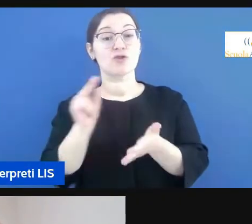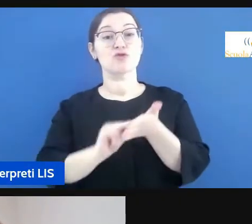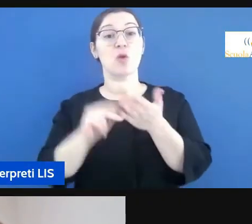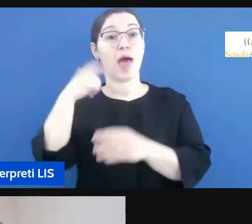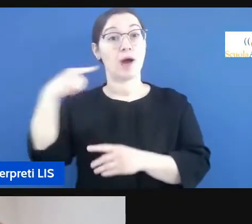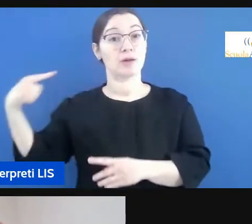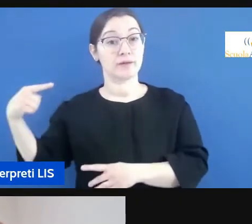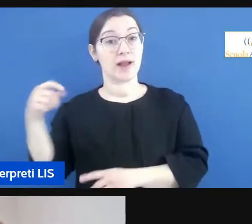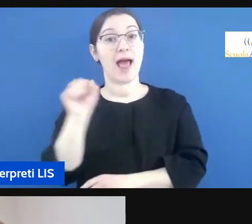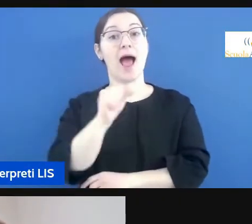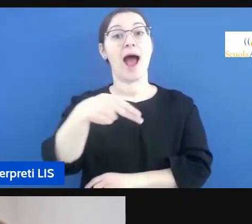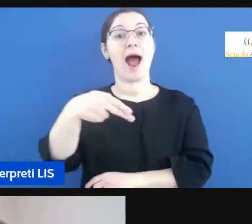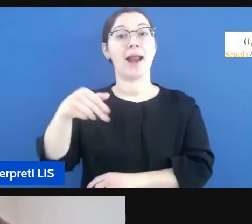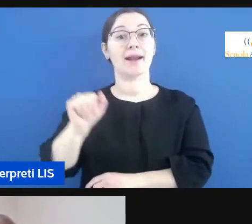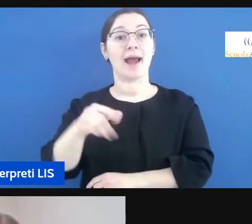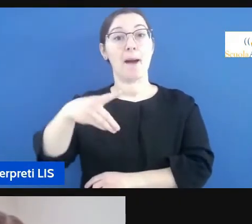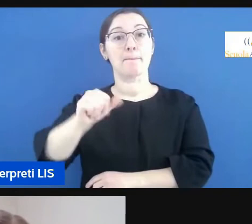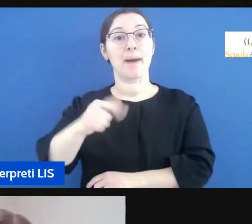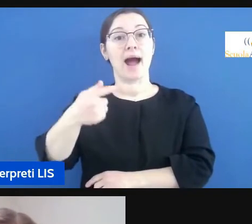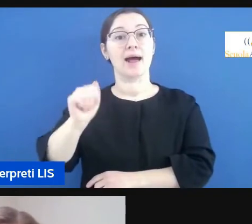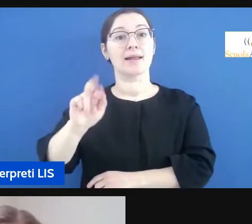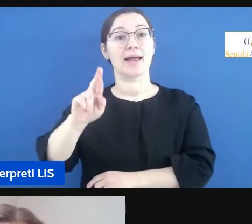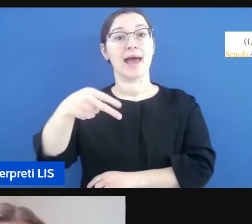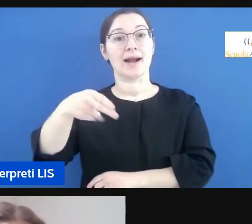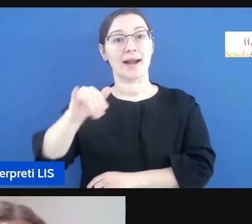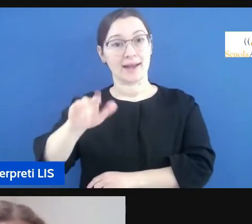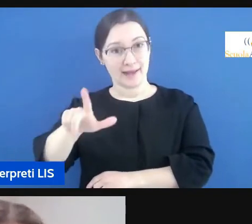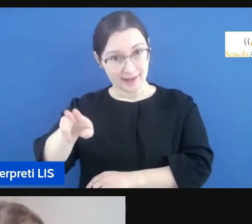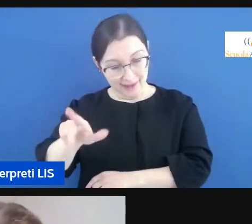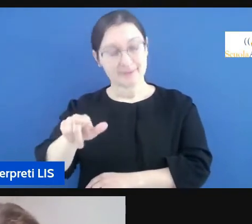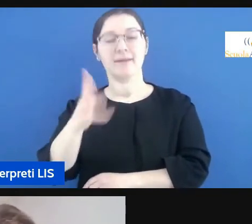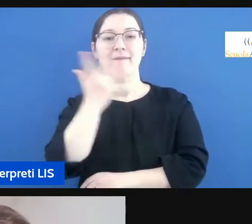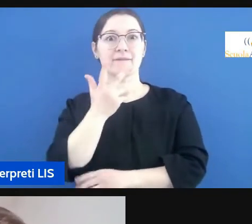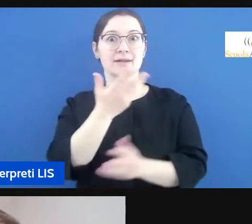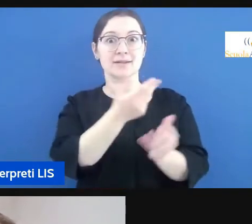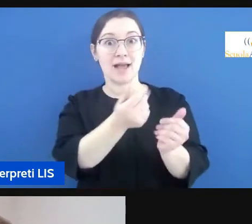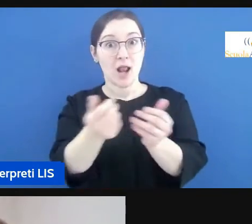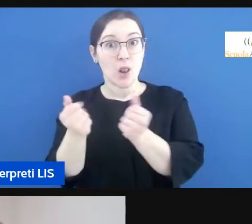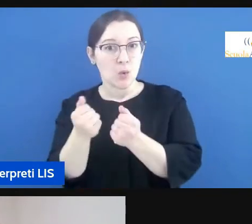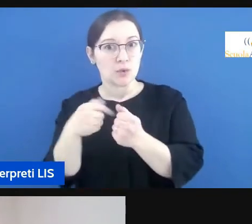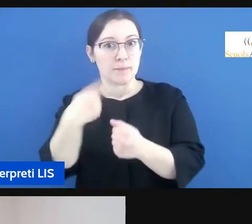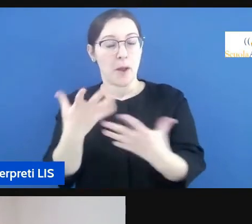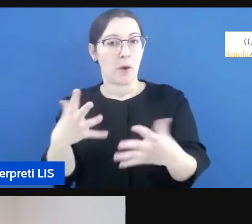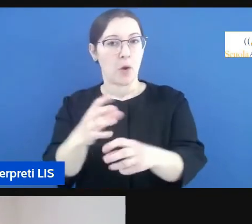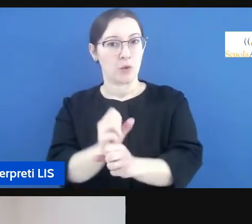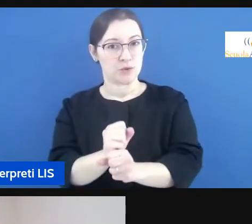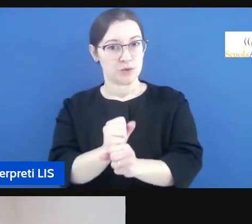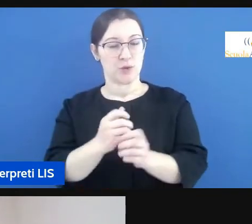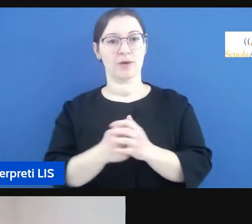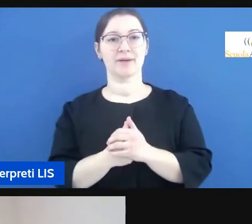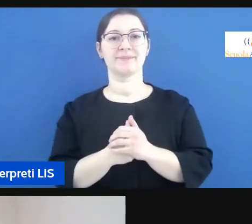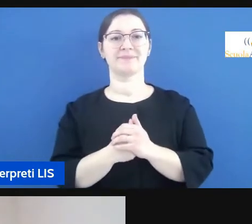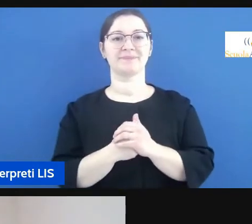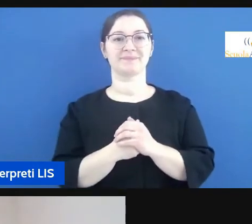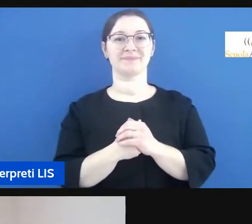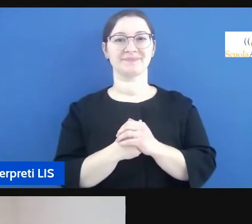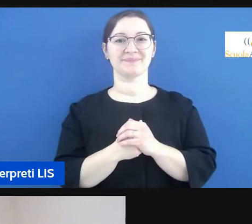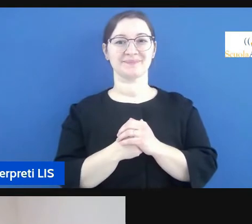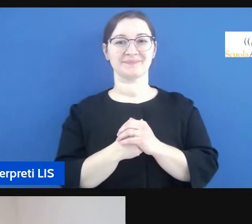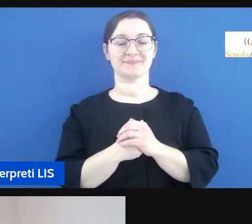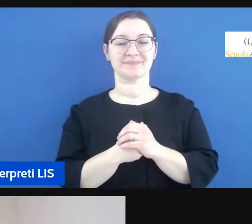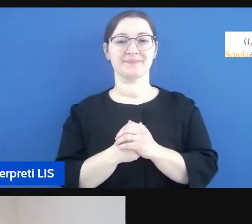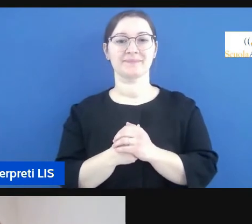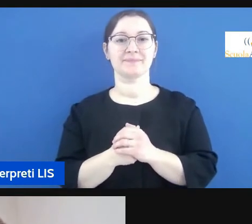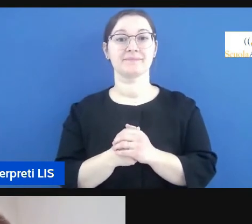Anna Paterlini ci stiamo avviando ai saluti alle conclusioni direi abbiamo aperto